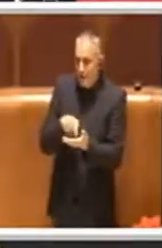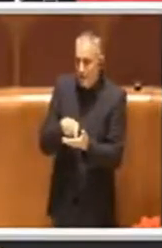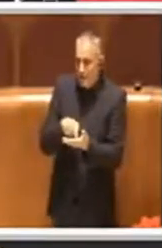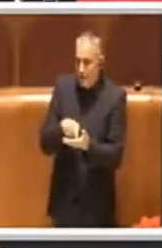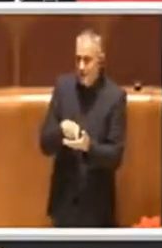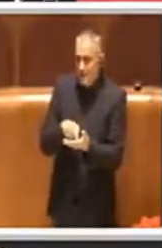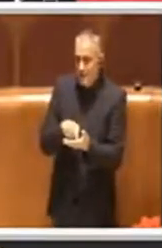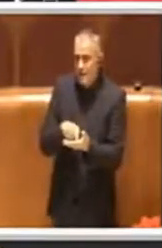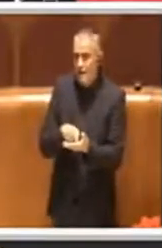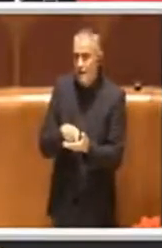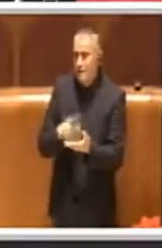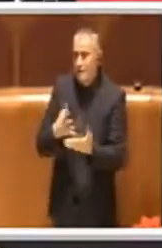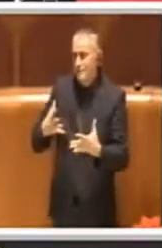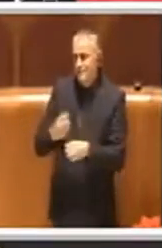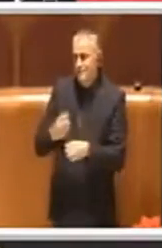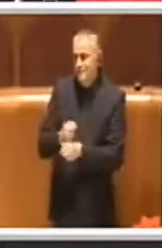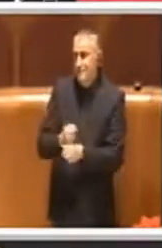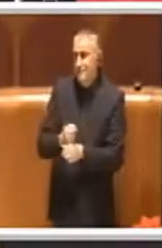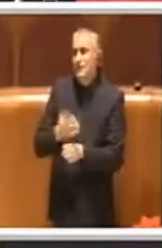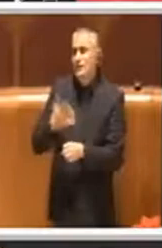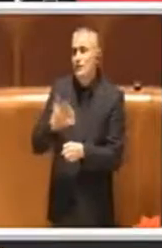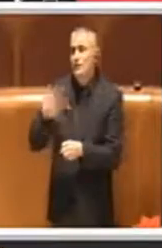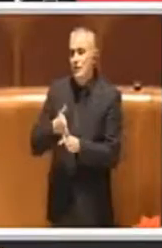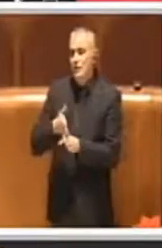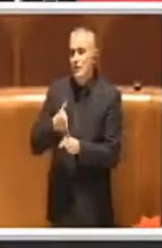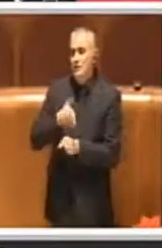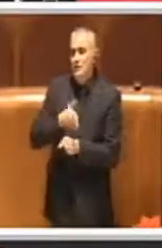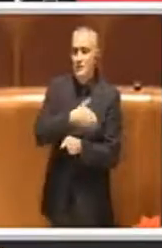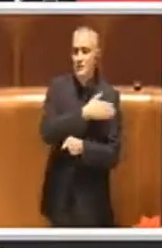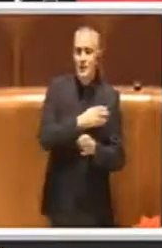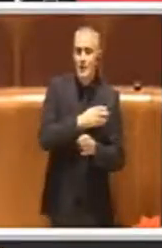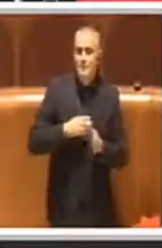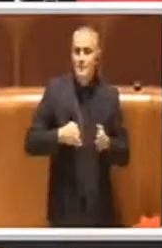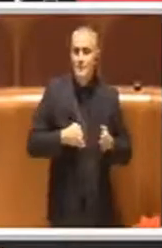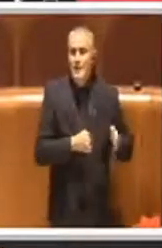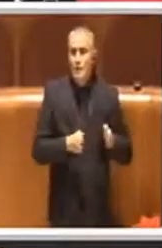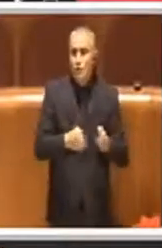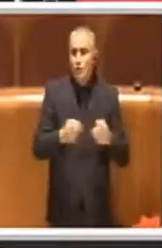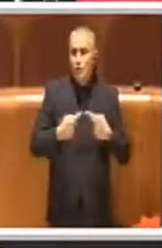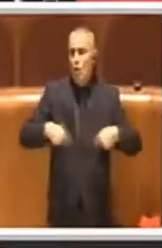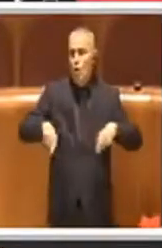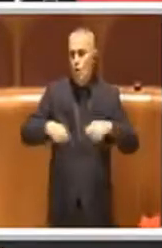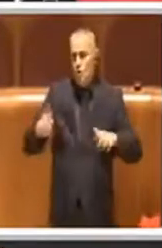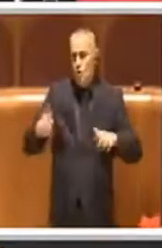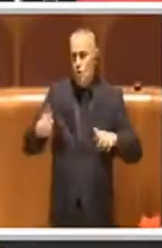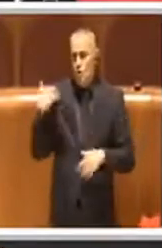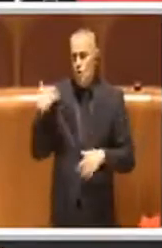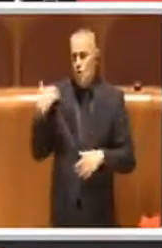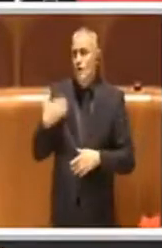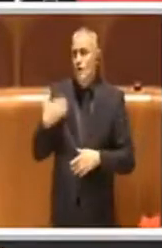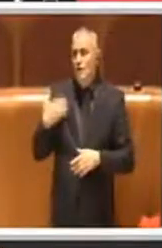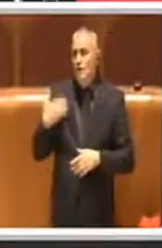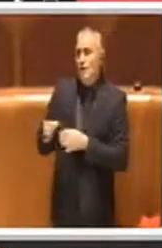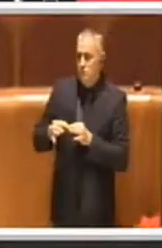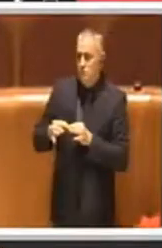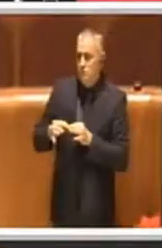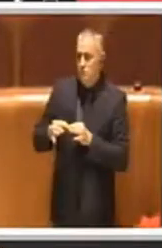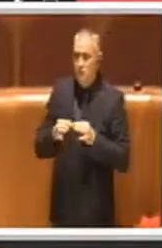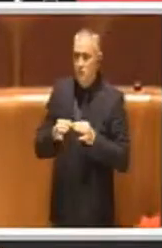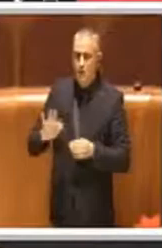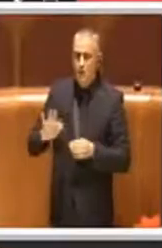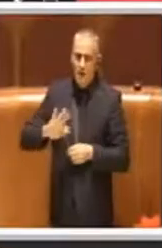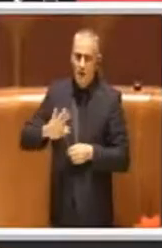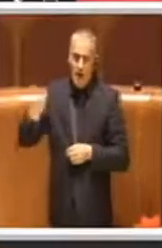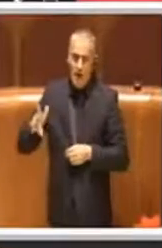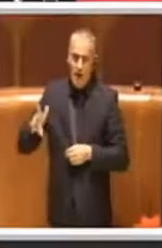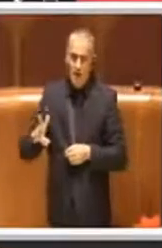la sintesi di quello che è stato il percorso intrapreso in commissione insomma e condiviso anche con le